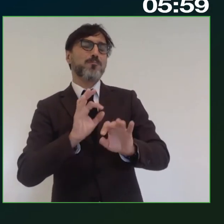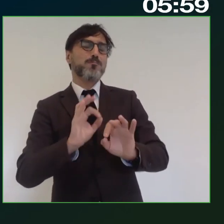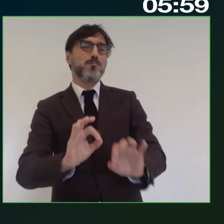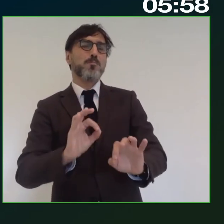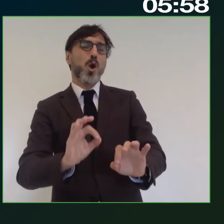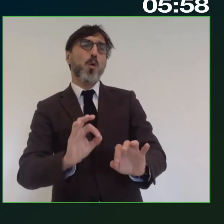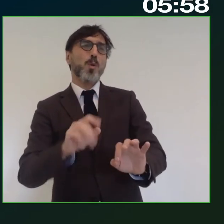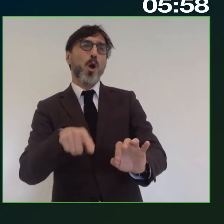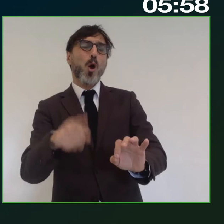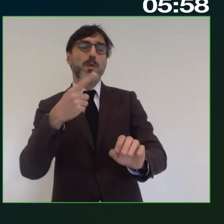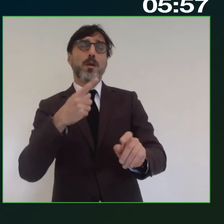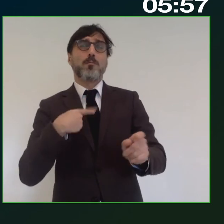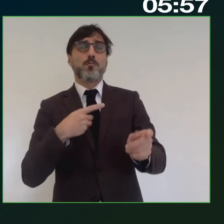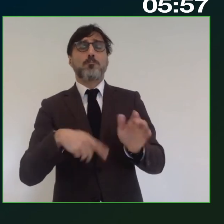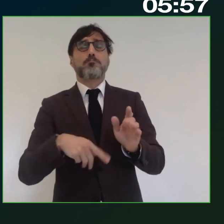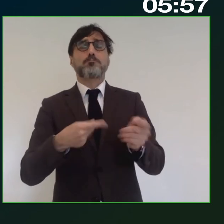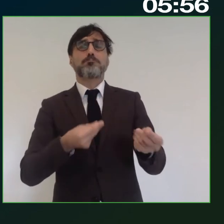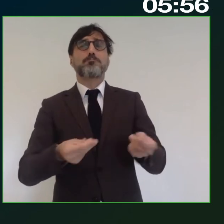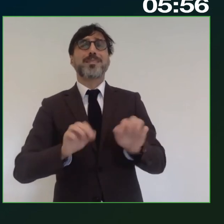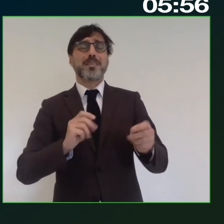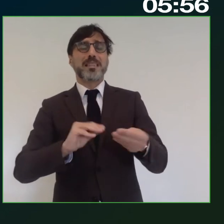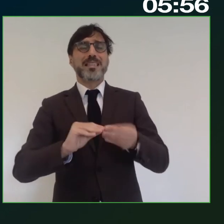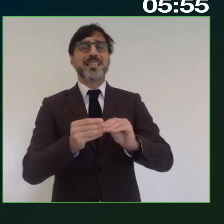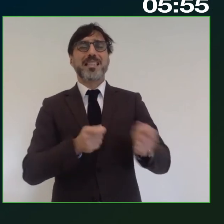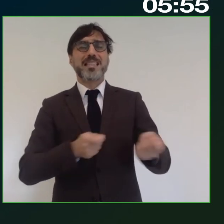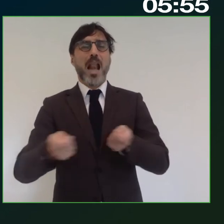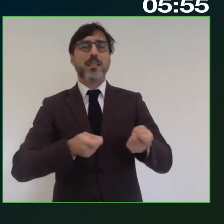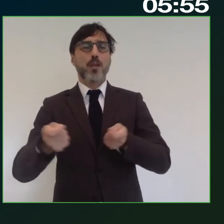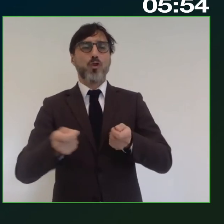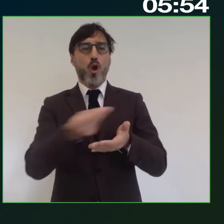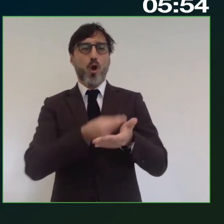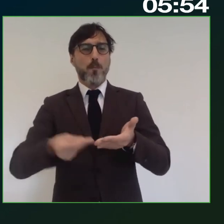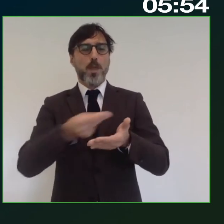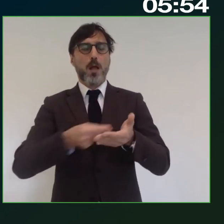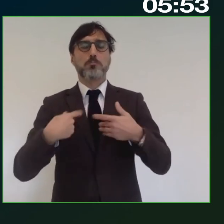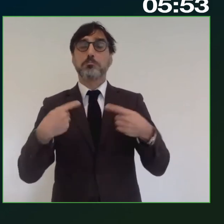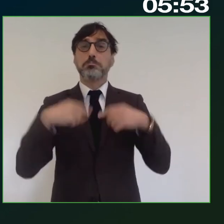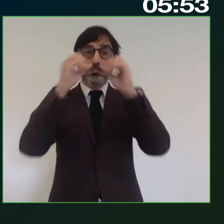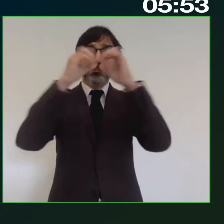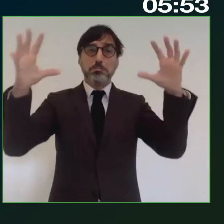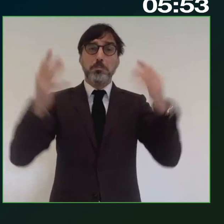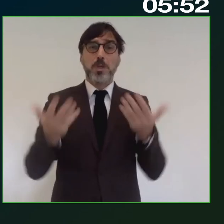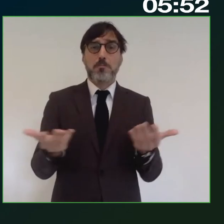appunto un piano strategico di sviluppo. E allora che cosa abbiamo immaginato e che cosa ho immaginato? Perché